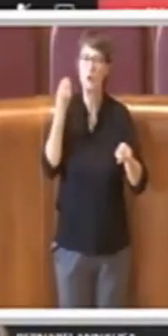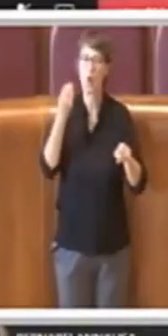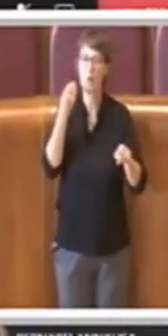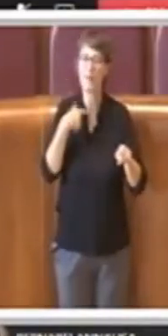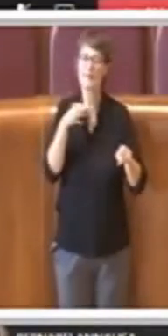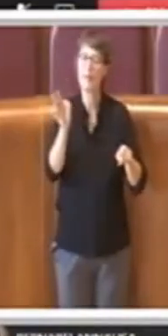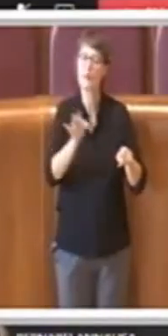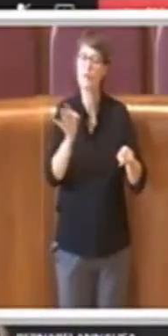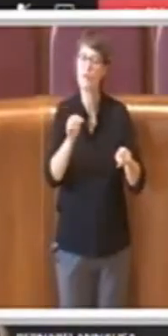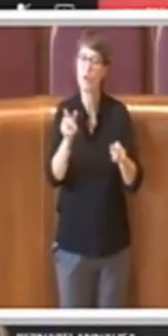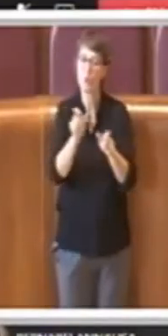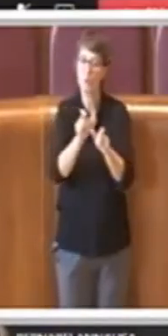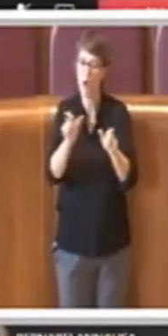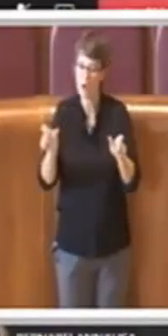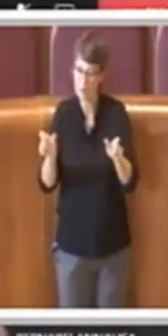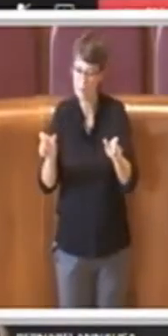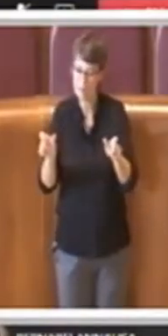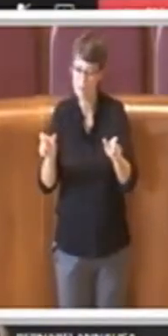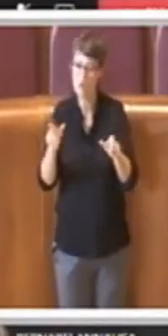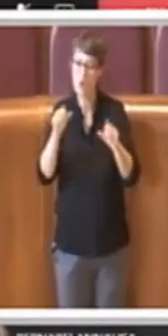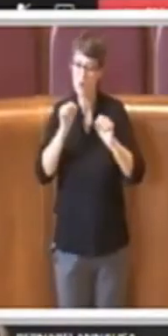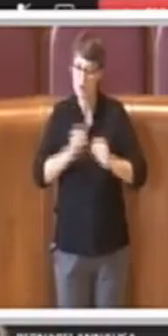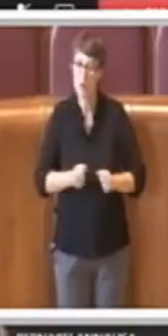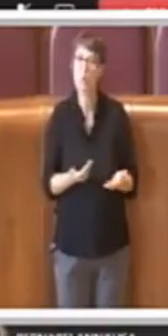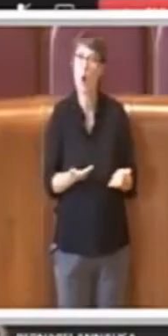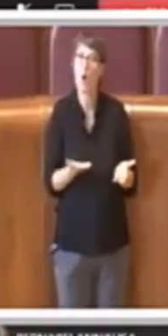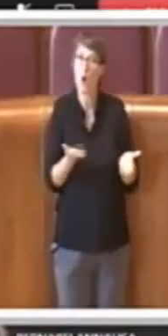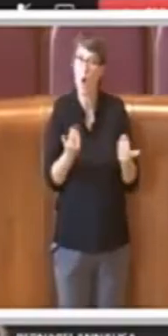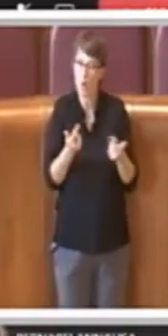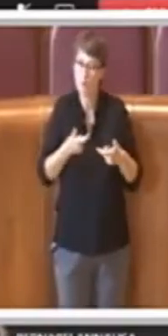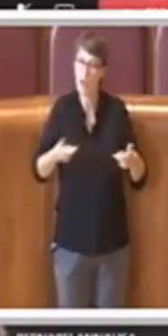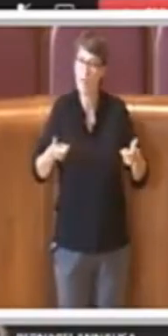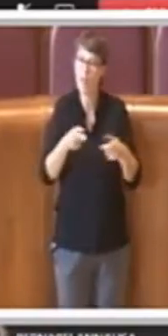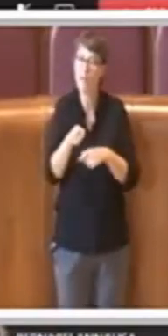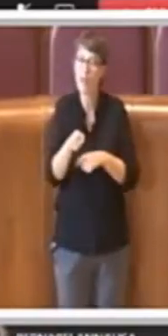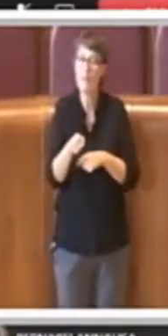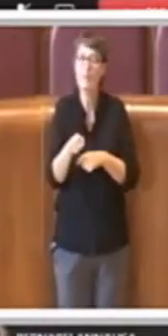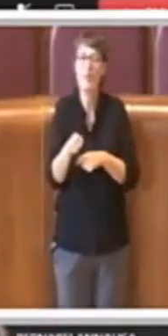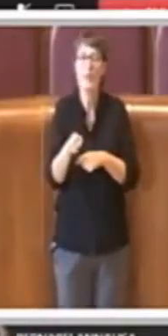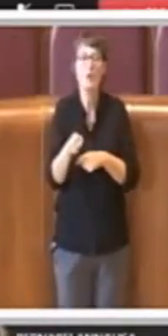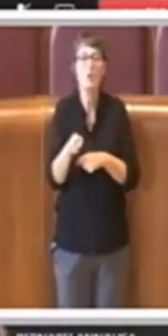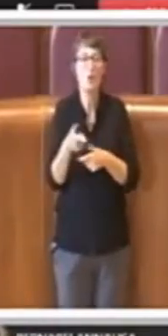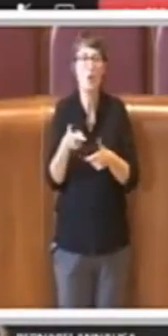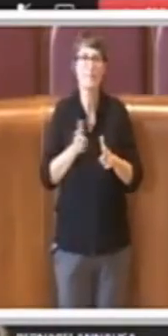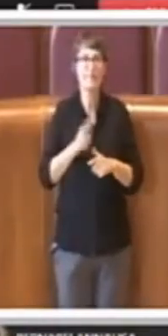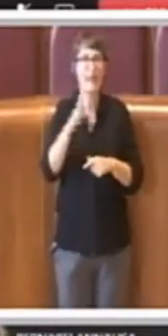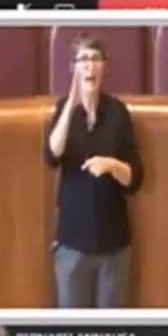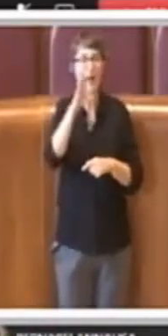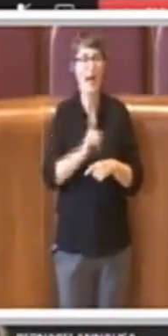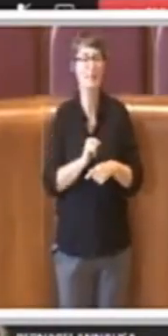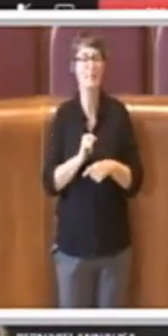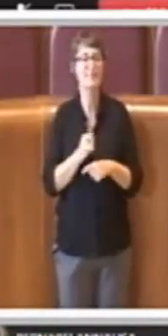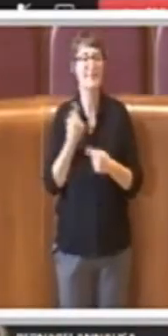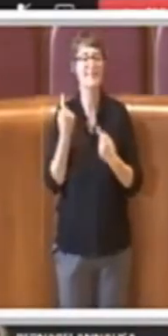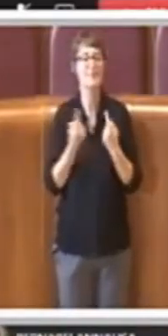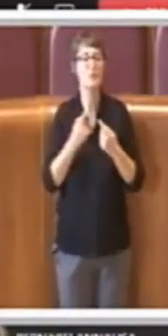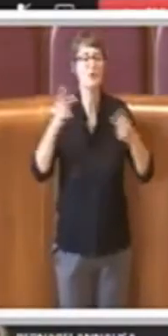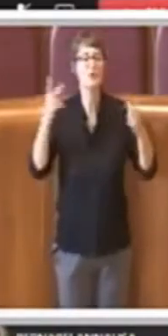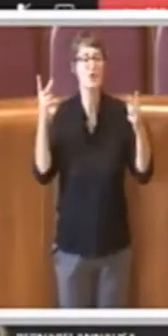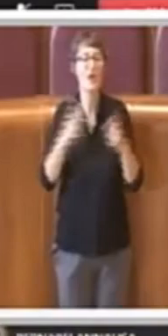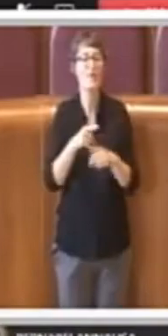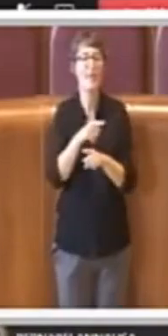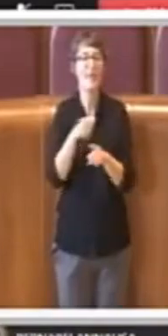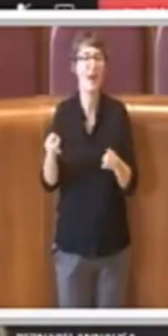possano riscattare il proprio appartamento fa capire come non abbia il polso della realtà, di come non abbia il